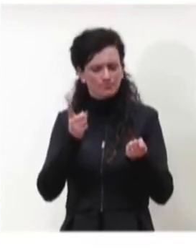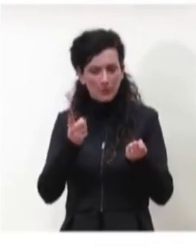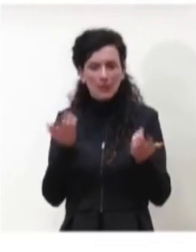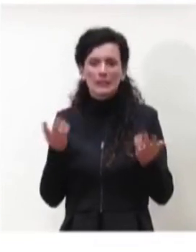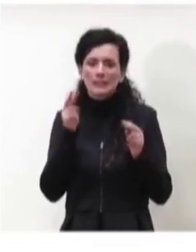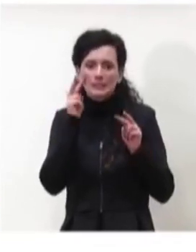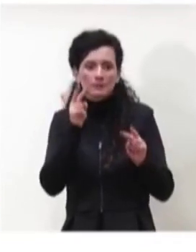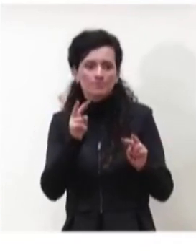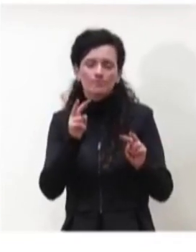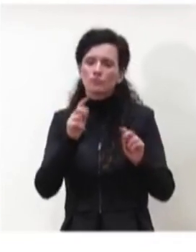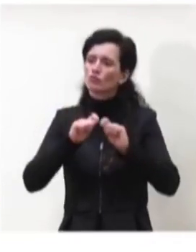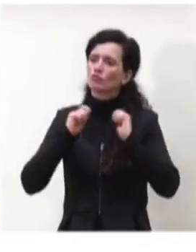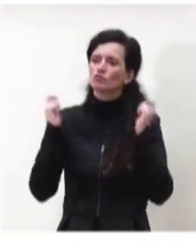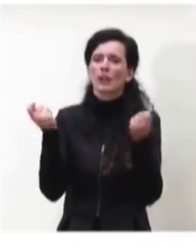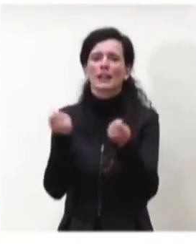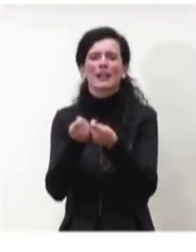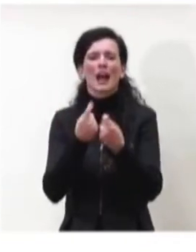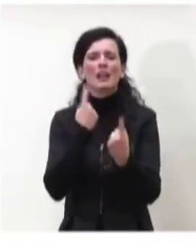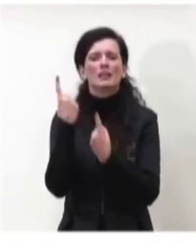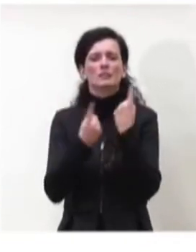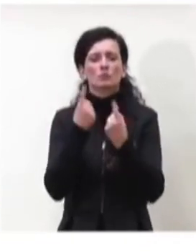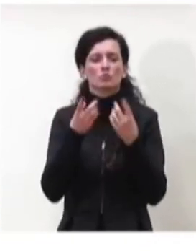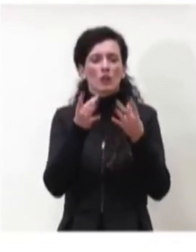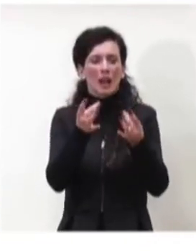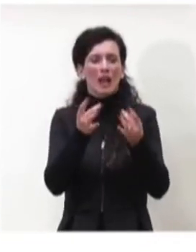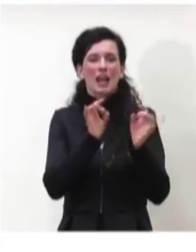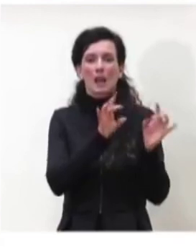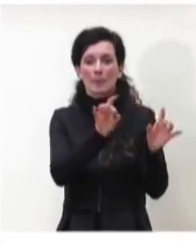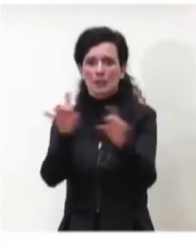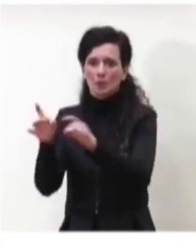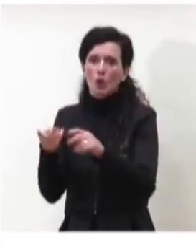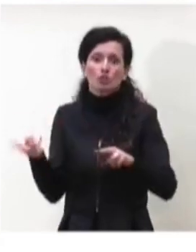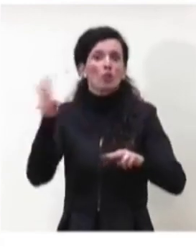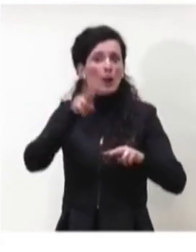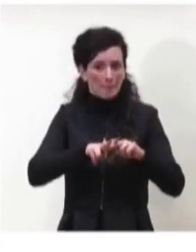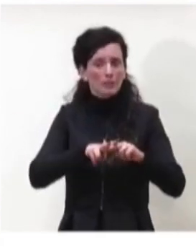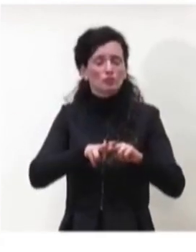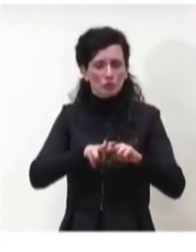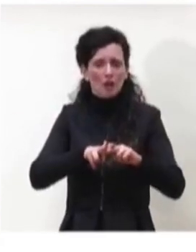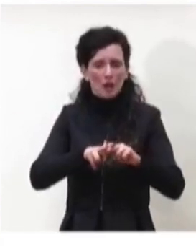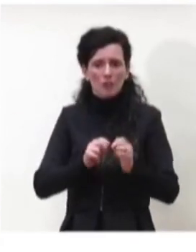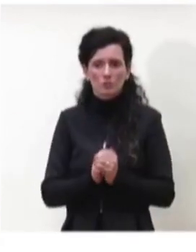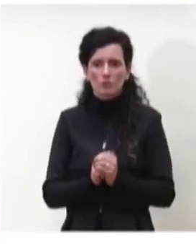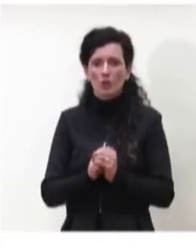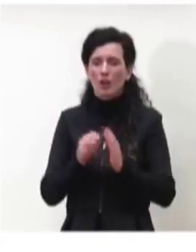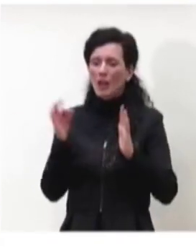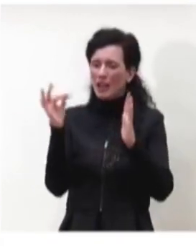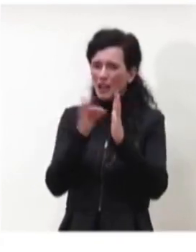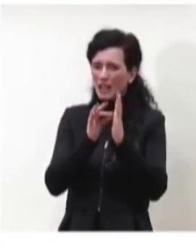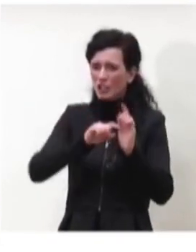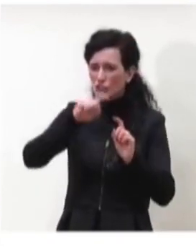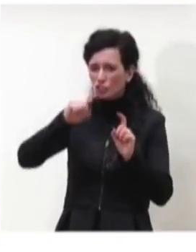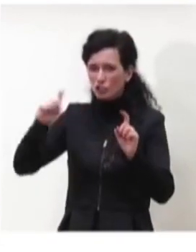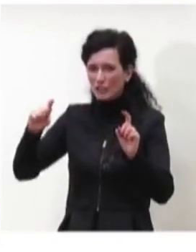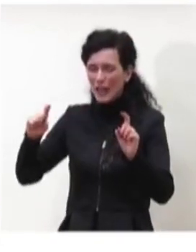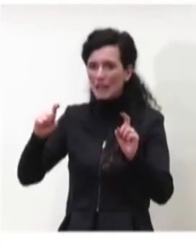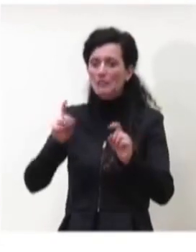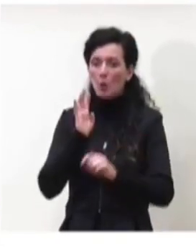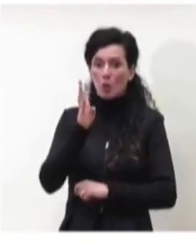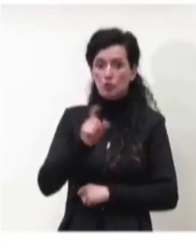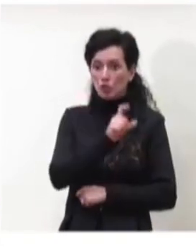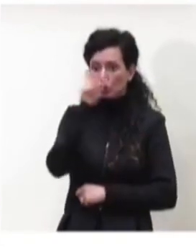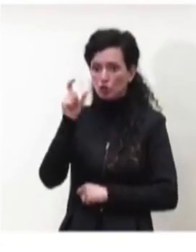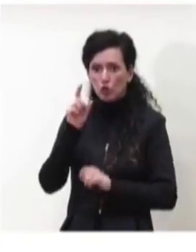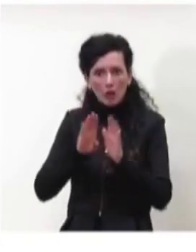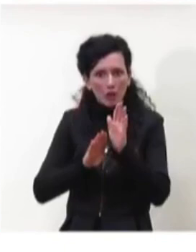generale della situazione epidemiologica nel Paese, l'incidenza poi a 14 giorni torna a crescere dopo